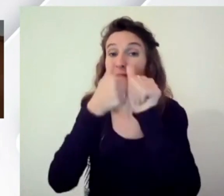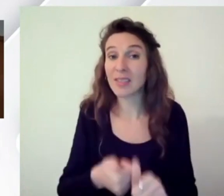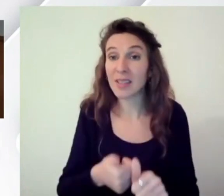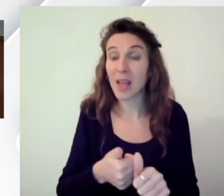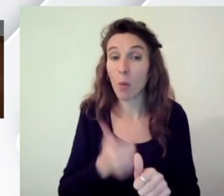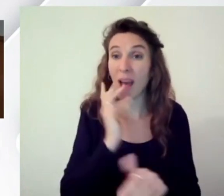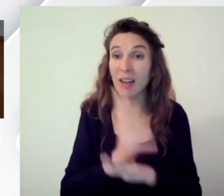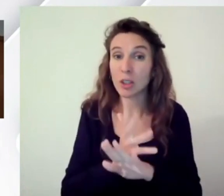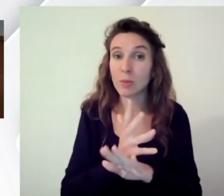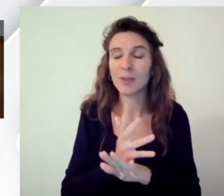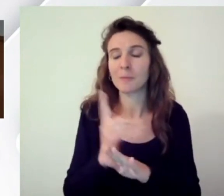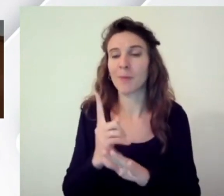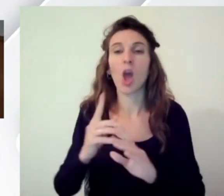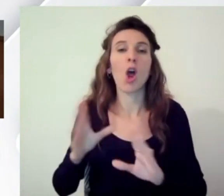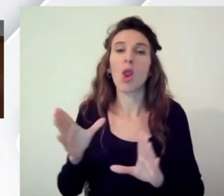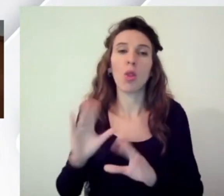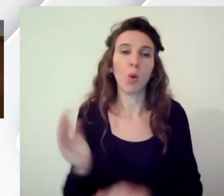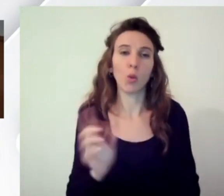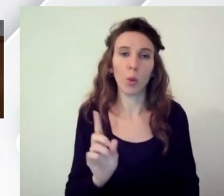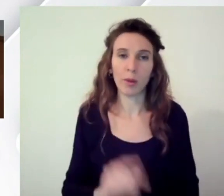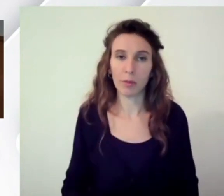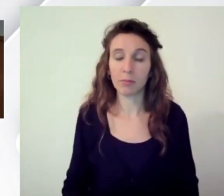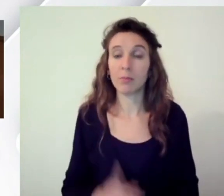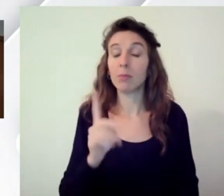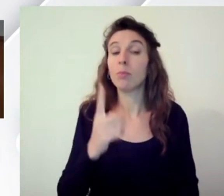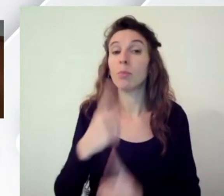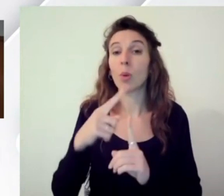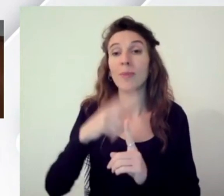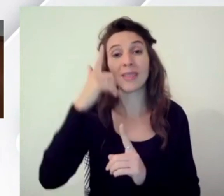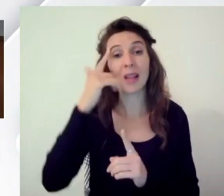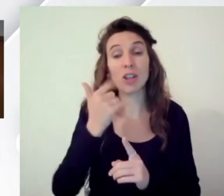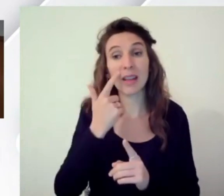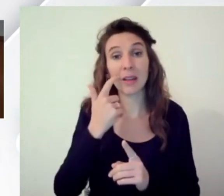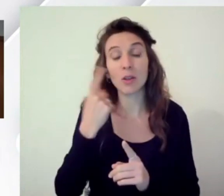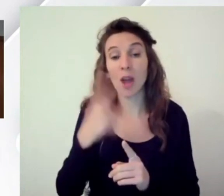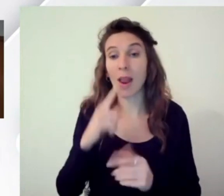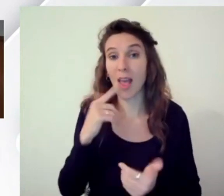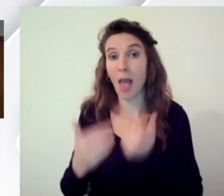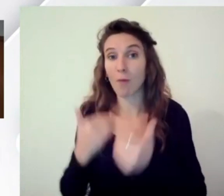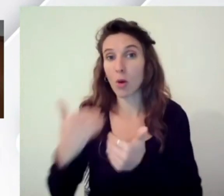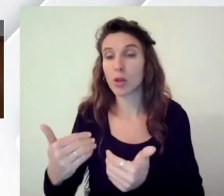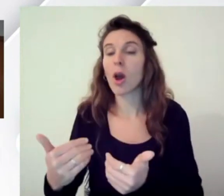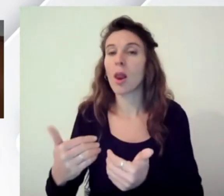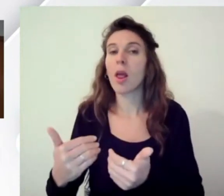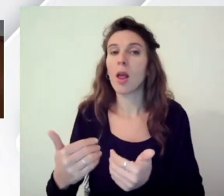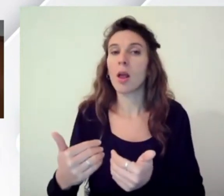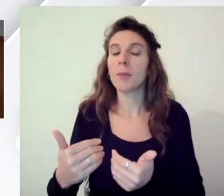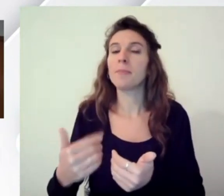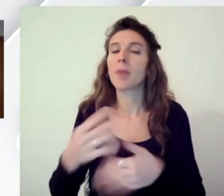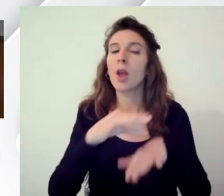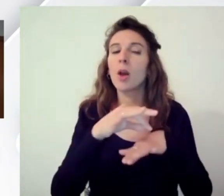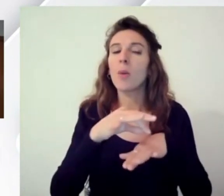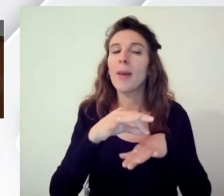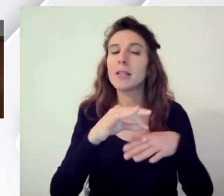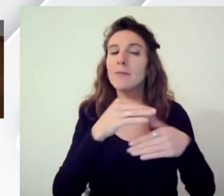inoltre l'evoluzione dell'intelligenza artificiale sta dando una mano anche nel guidare lo sviluppo accessibile